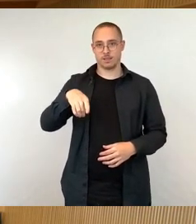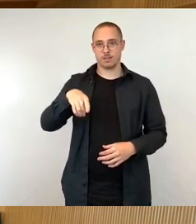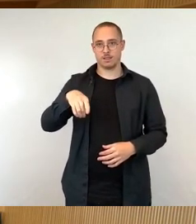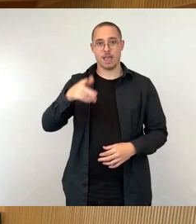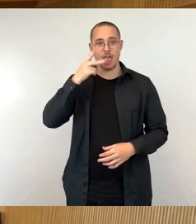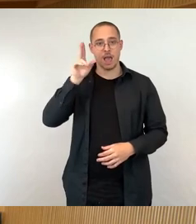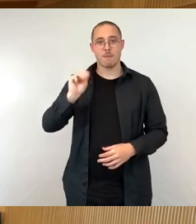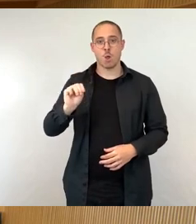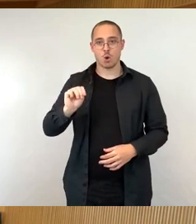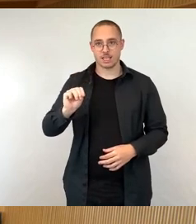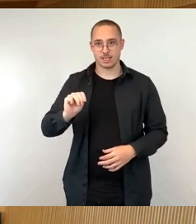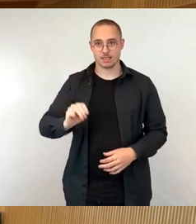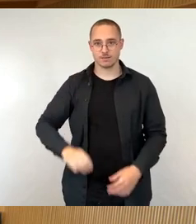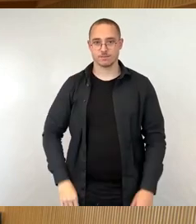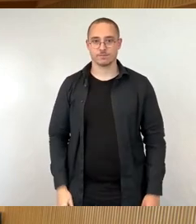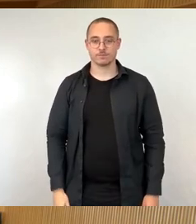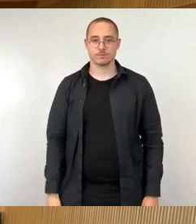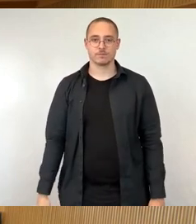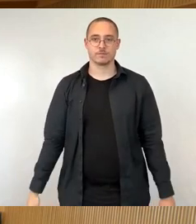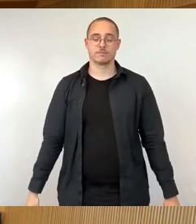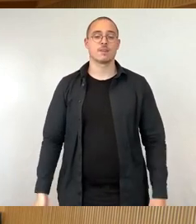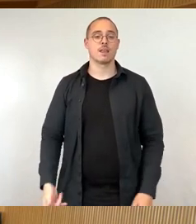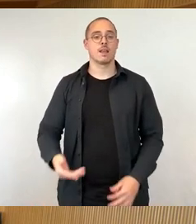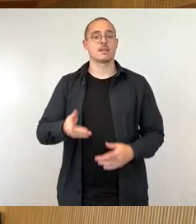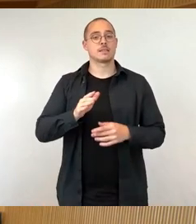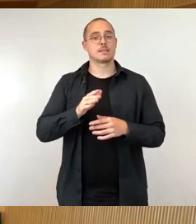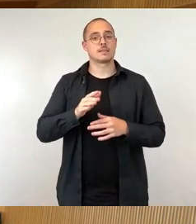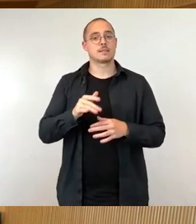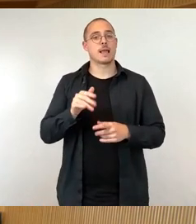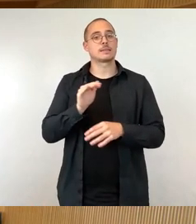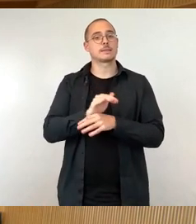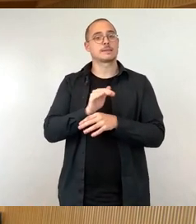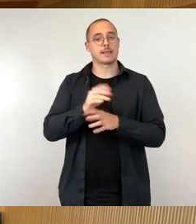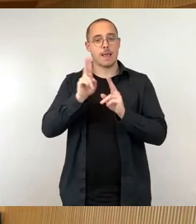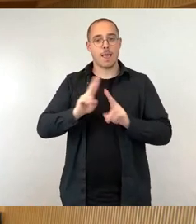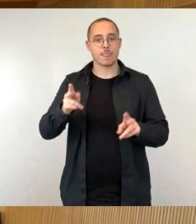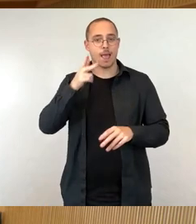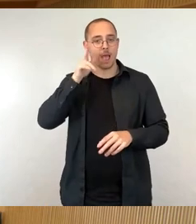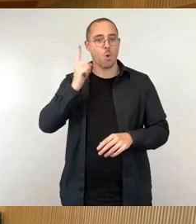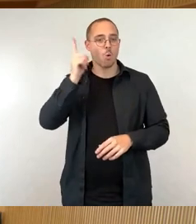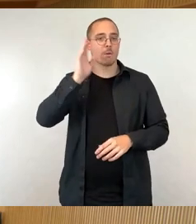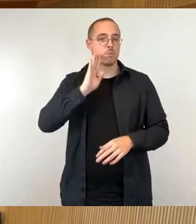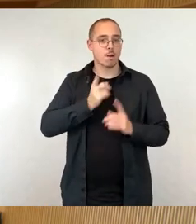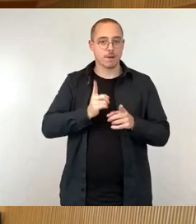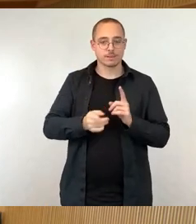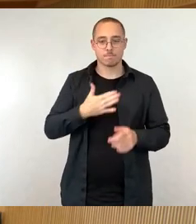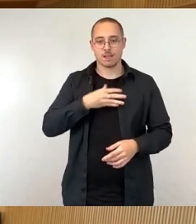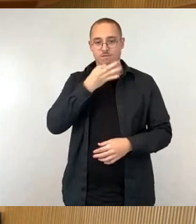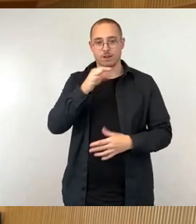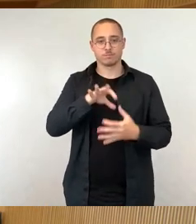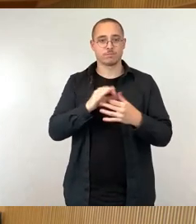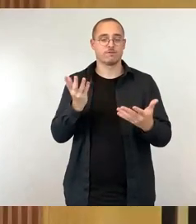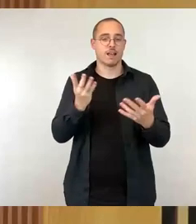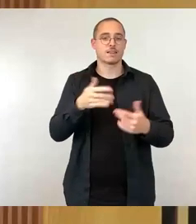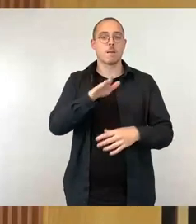Sehr geehrter Herr Oberbürgermeister, meine Frage bezieht sich auf die Parksituation im Umfeld des Krankenhauses Friedrichstadt.